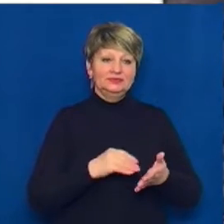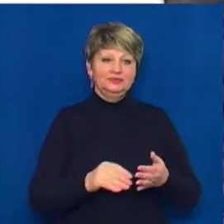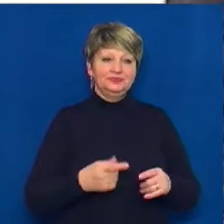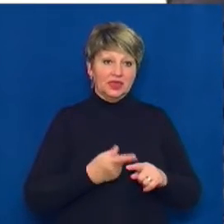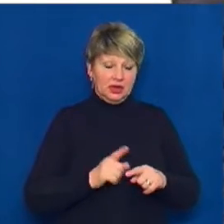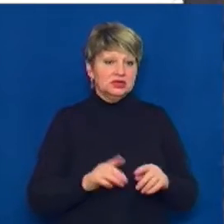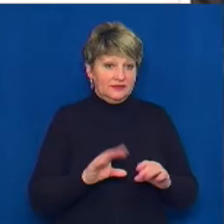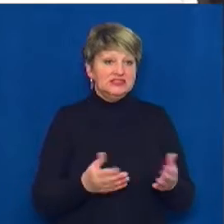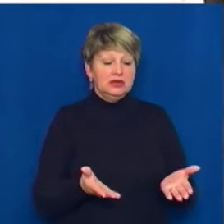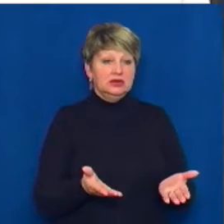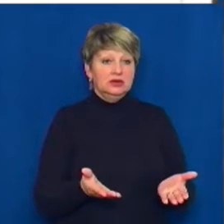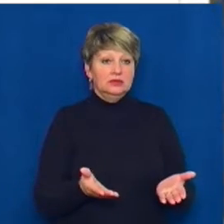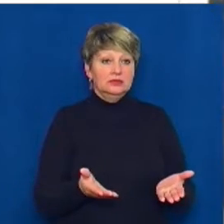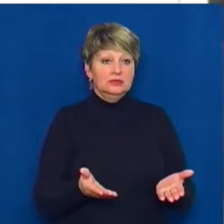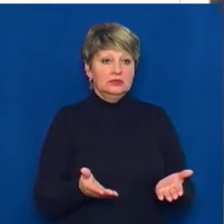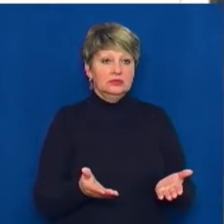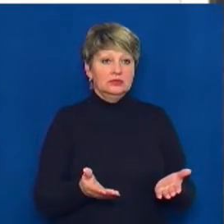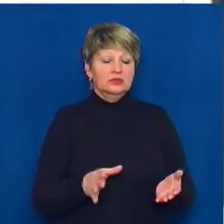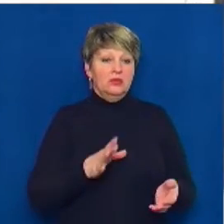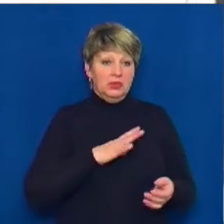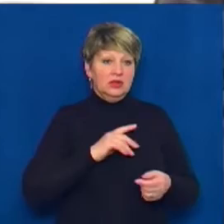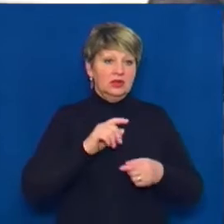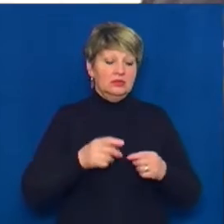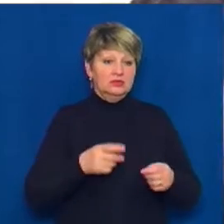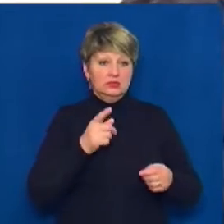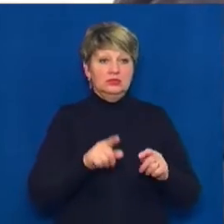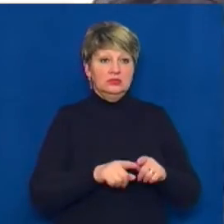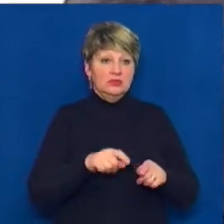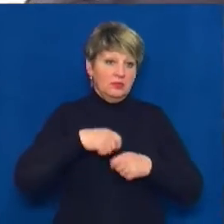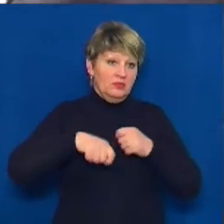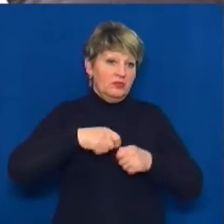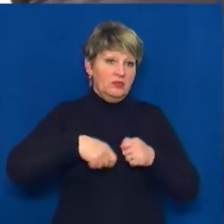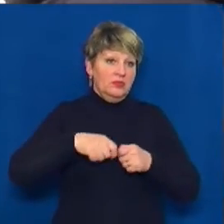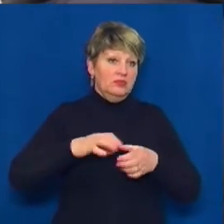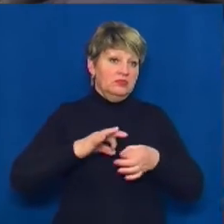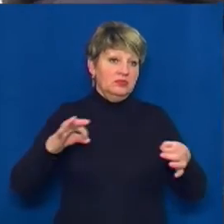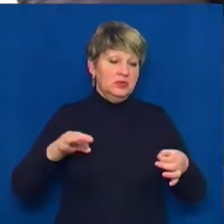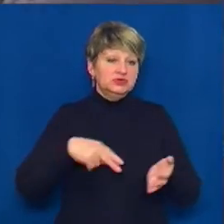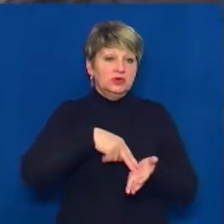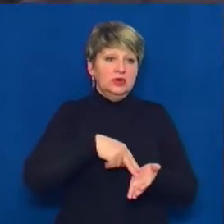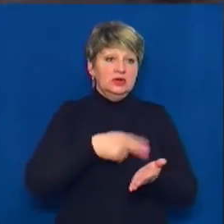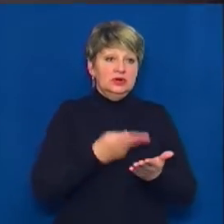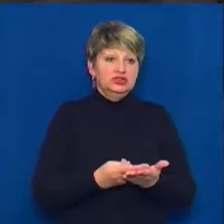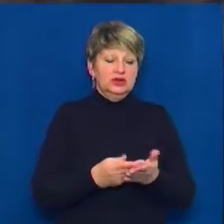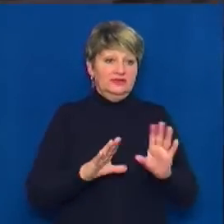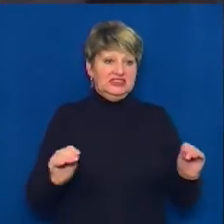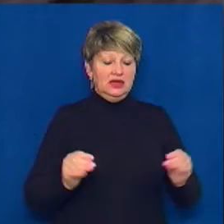Оце все, о, отак воно десь було прибите. Стояти, лежати, все.